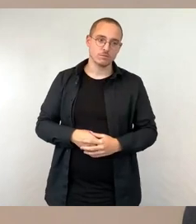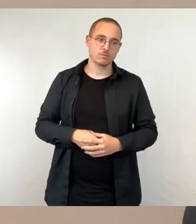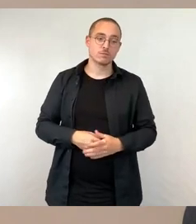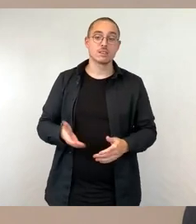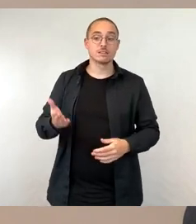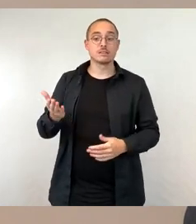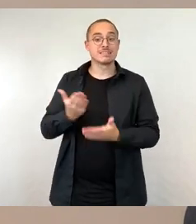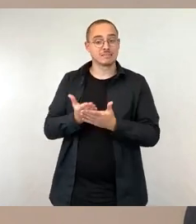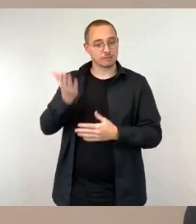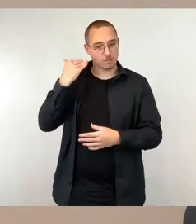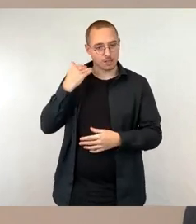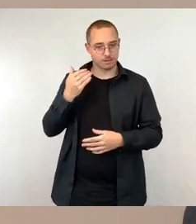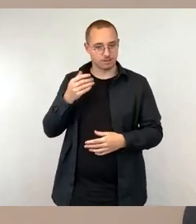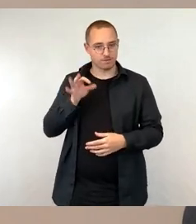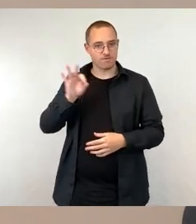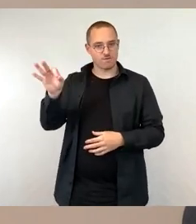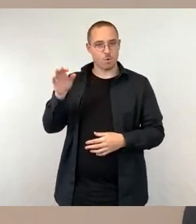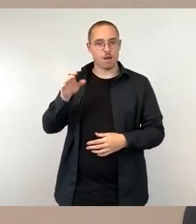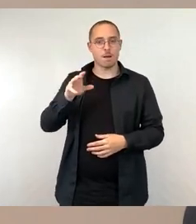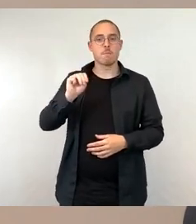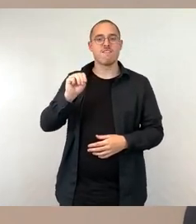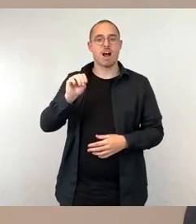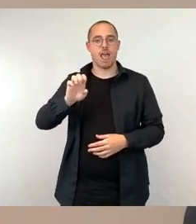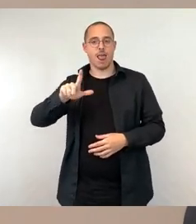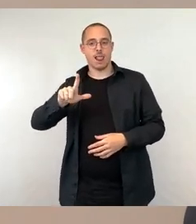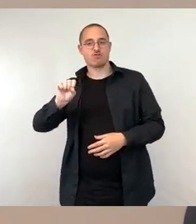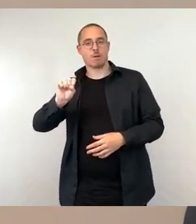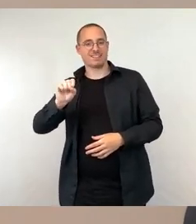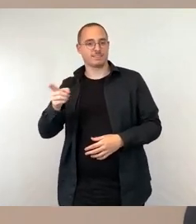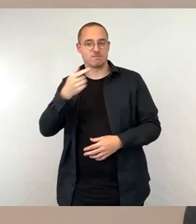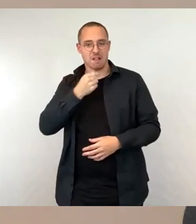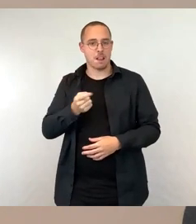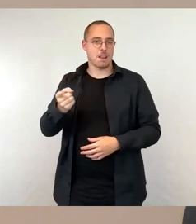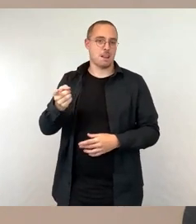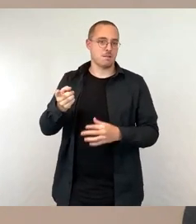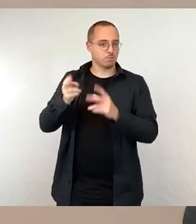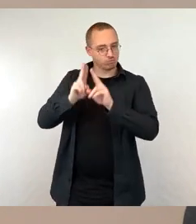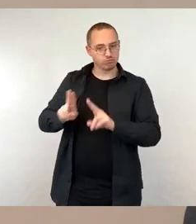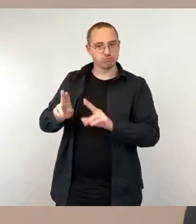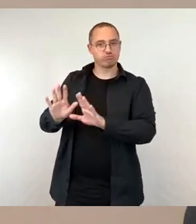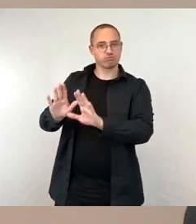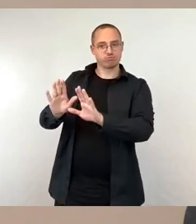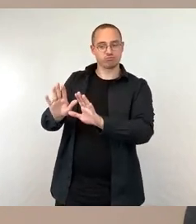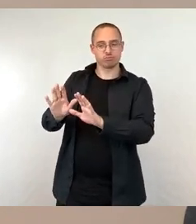durch die Sachgebiete Planung und Gartendenkmalpflege geprüft und ist zu dem Ergebnis gekommen.